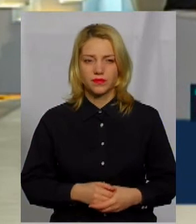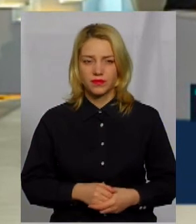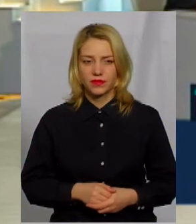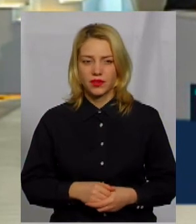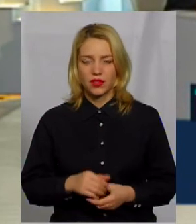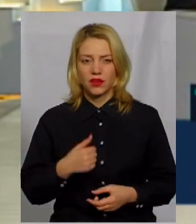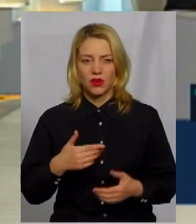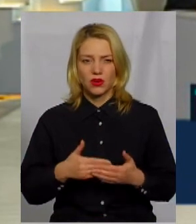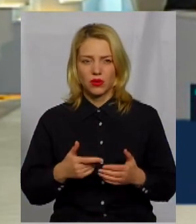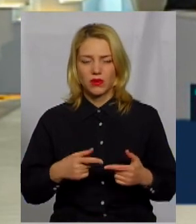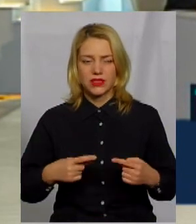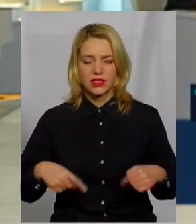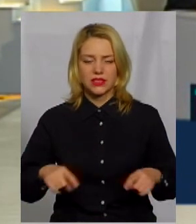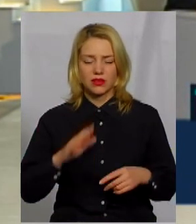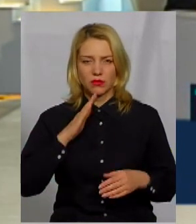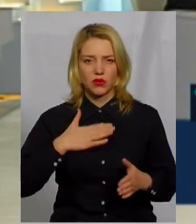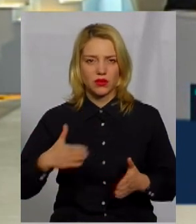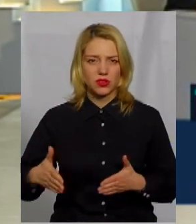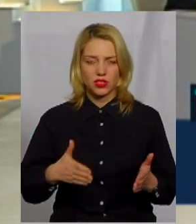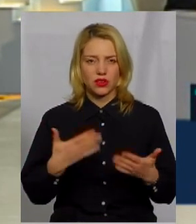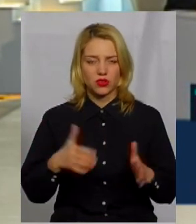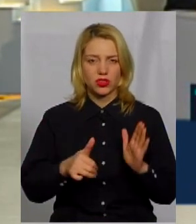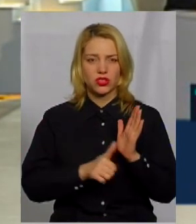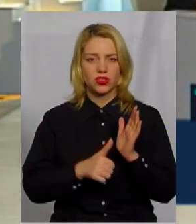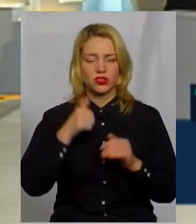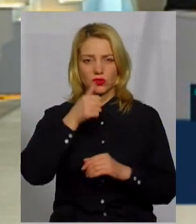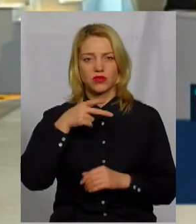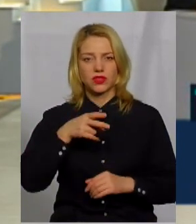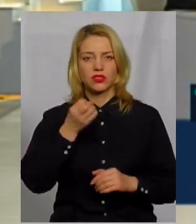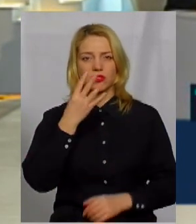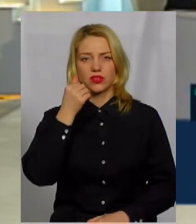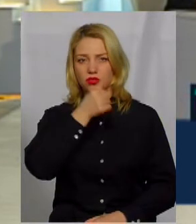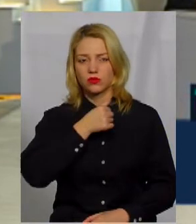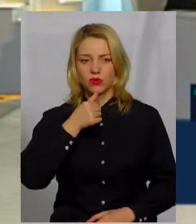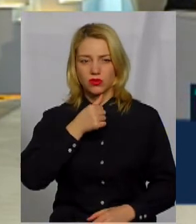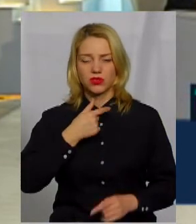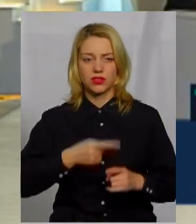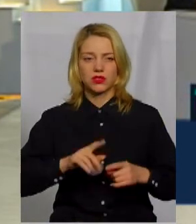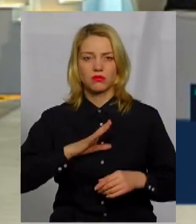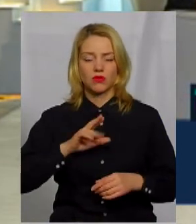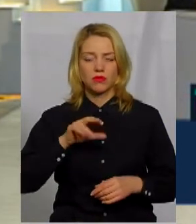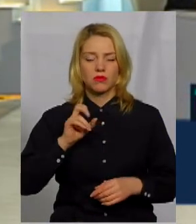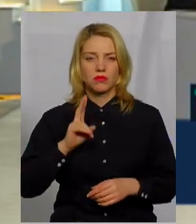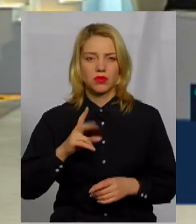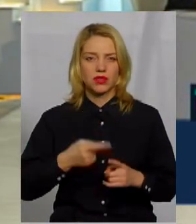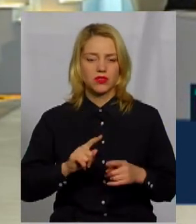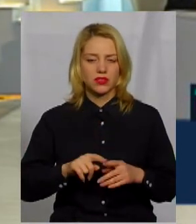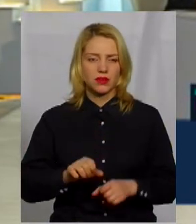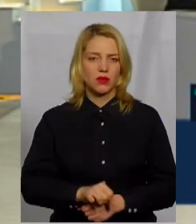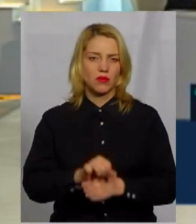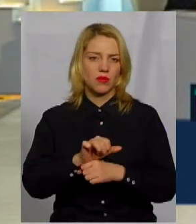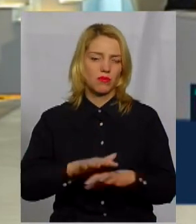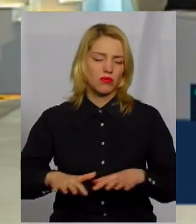в громадському секторі, він складає вже близько 6 років. Тобто, в 2014 році якраз це був рік таких беремних подій,